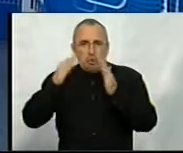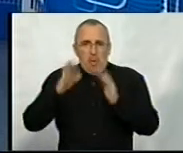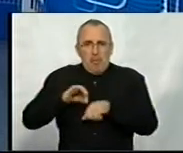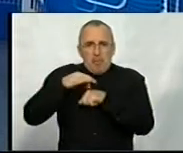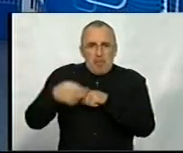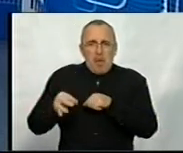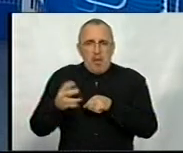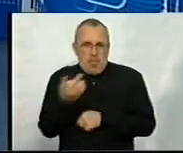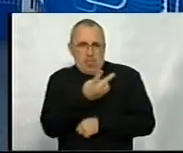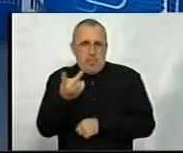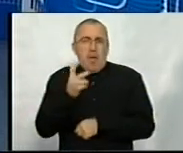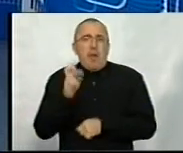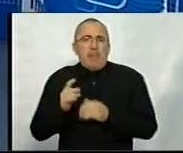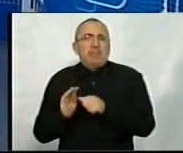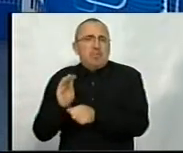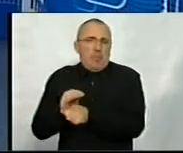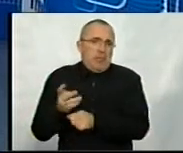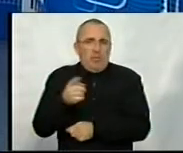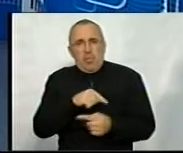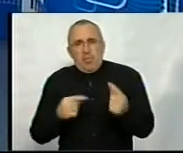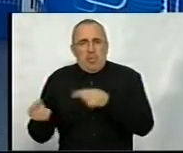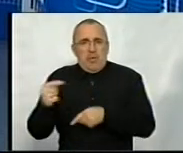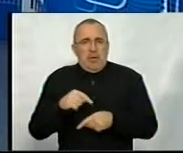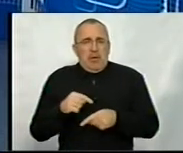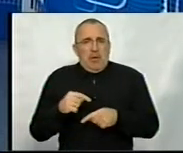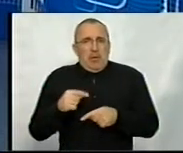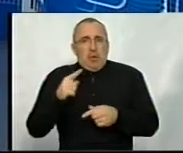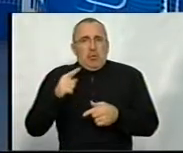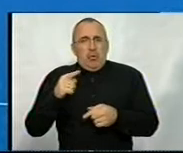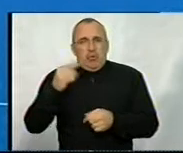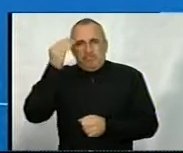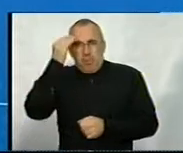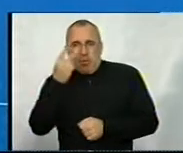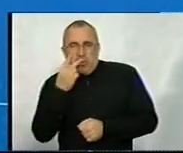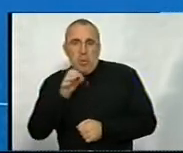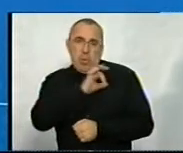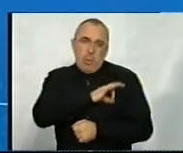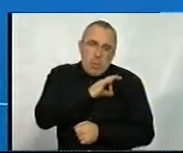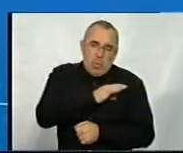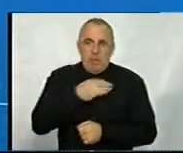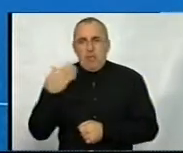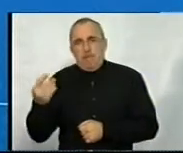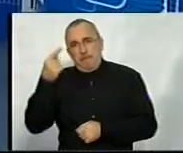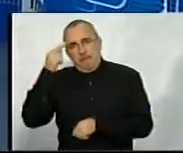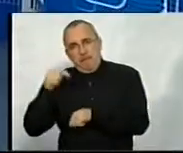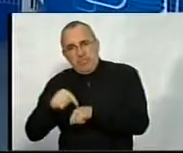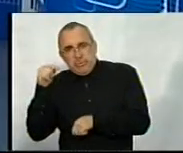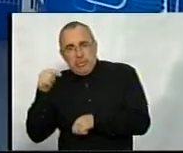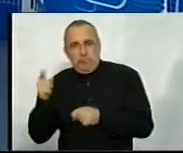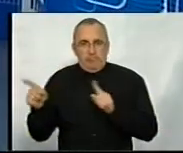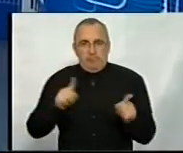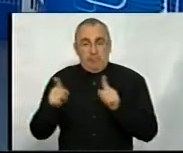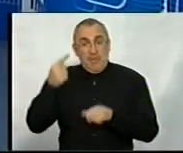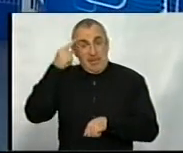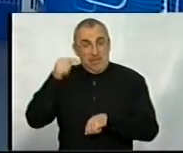до вас обох. Можете доповнювати одна одну. Тобто з точки зору юридичної, з точки зору психологічної? Якщо з